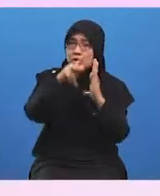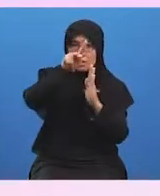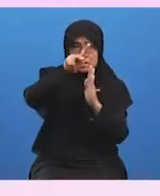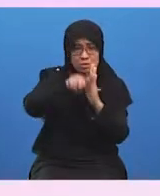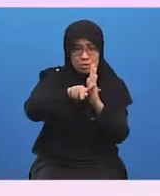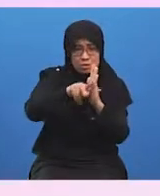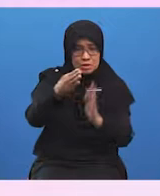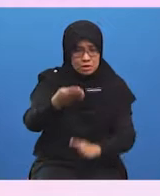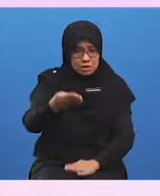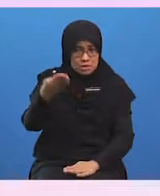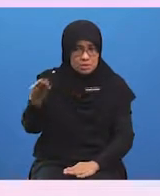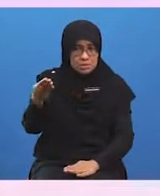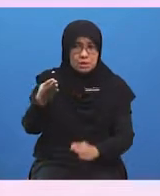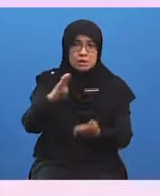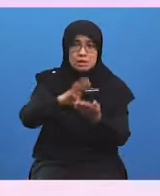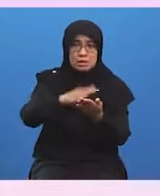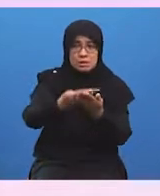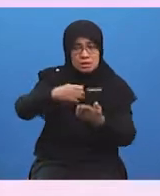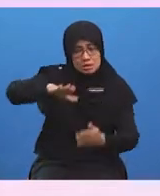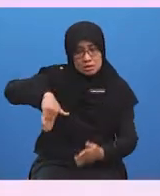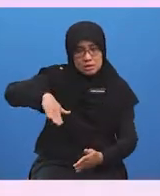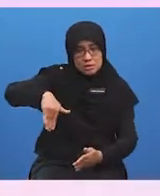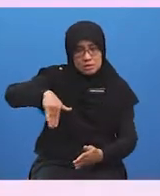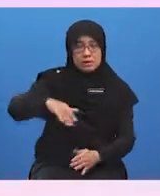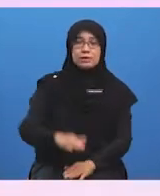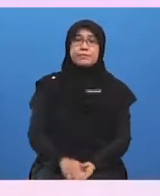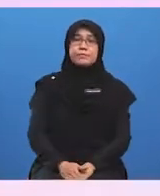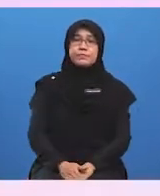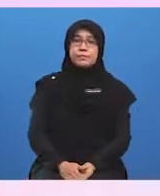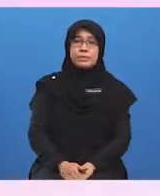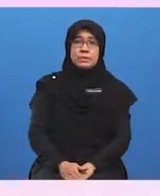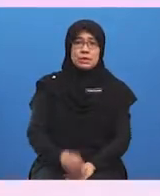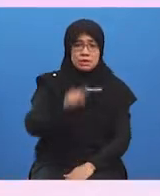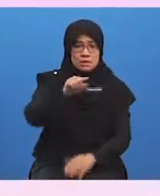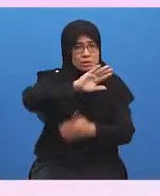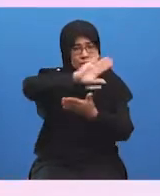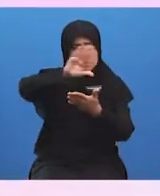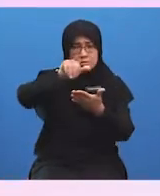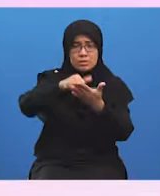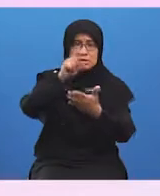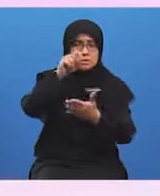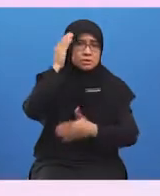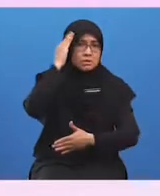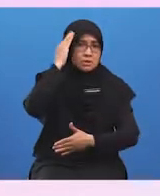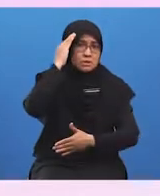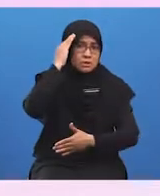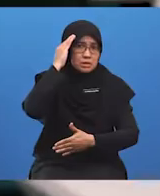Cikgu harap pelajar semua dapat menyenaraikan dengan tepat kesemua masalah tersebut.